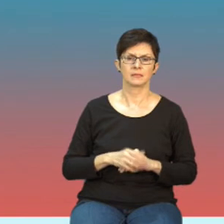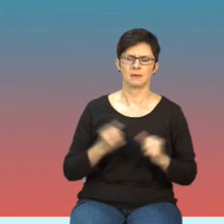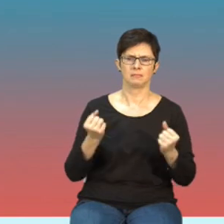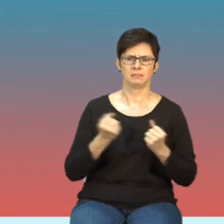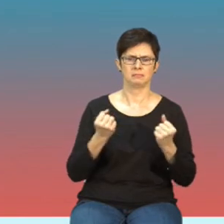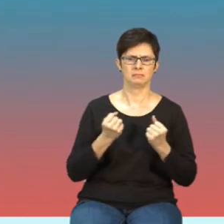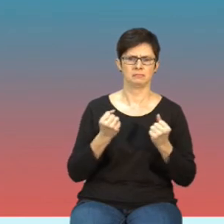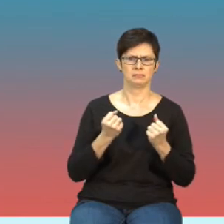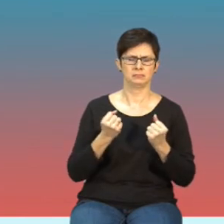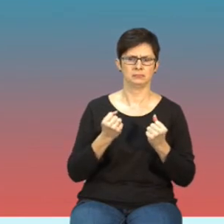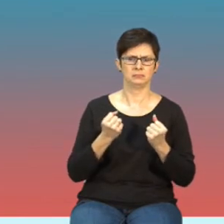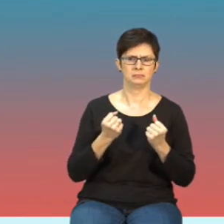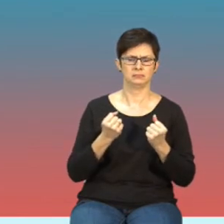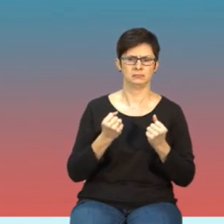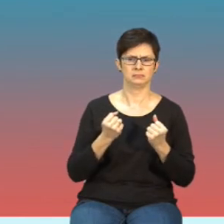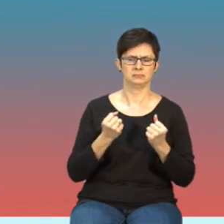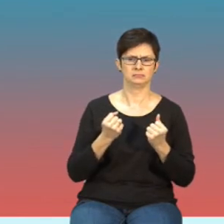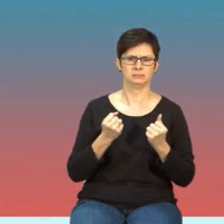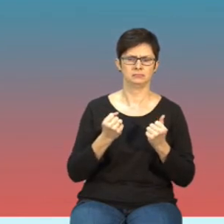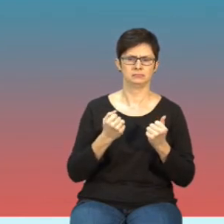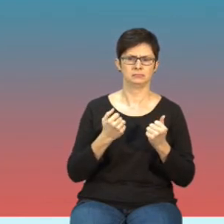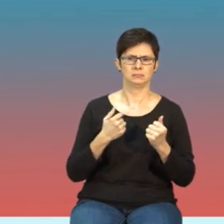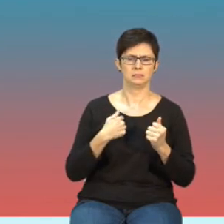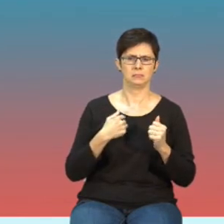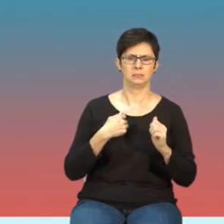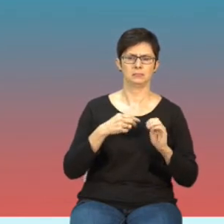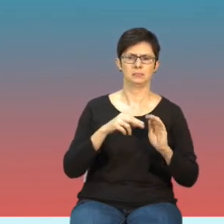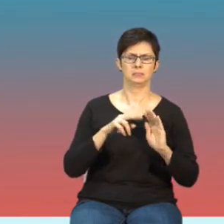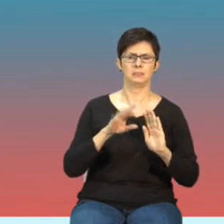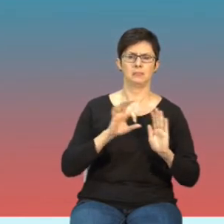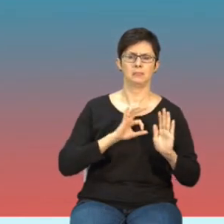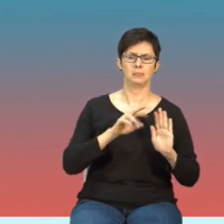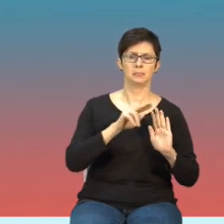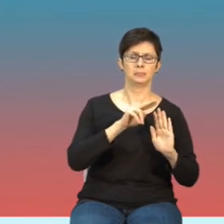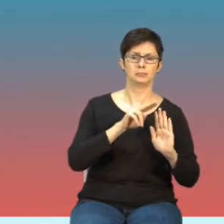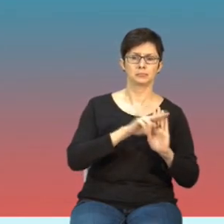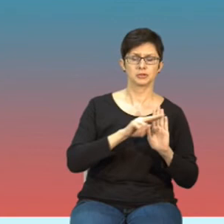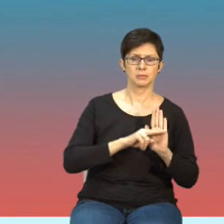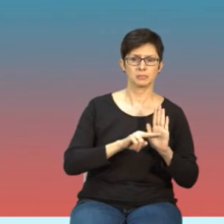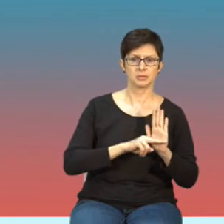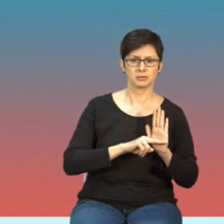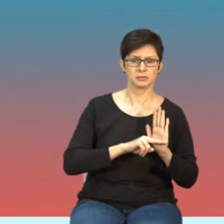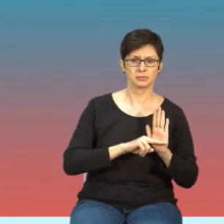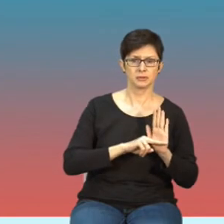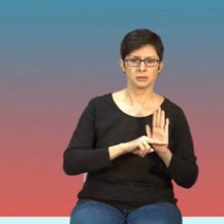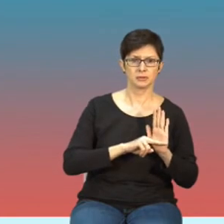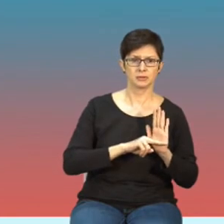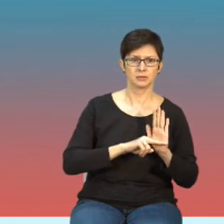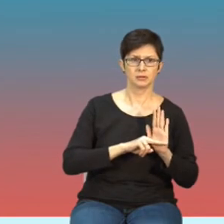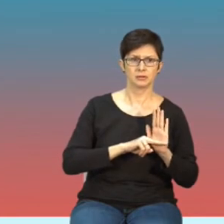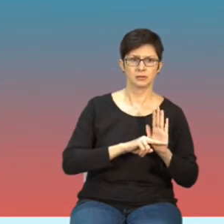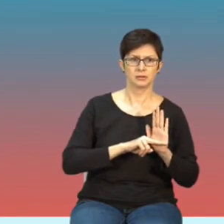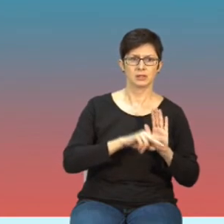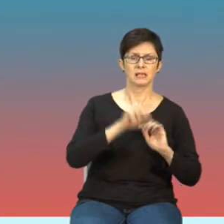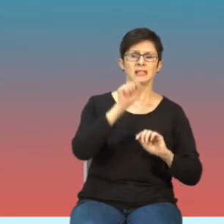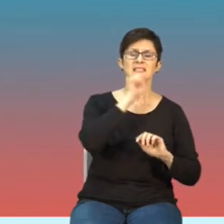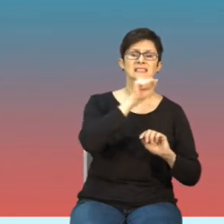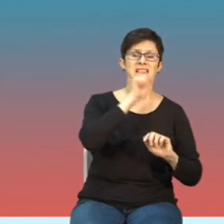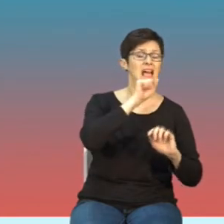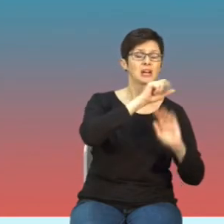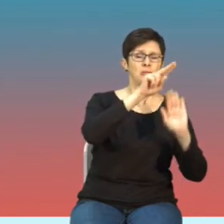to znacznie zostały zliberalizowane przepisy w stosunku do do tych przepisów starych